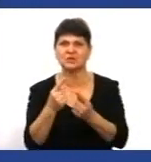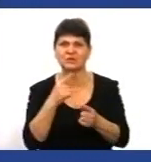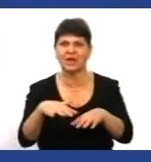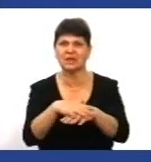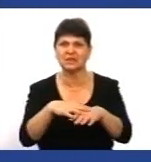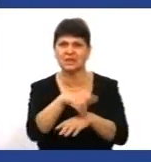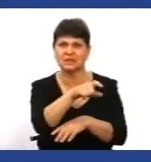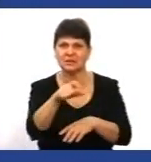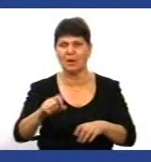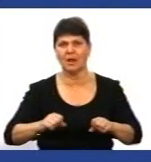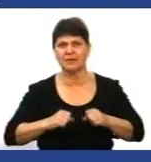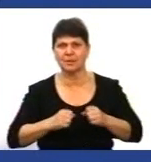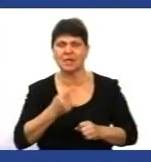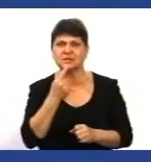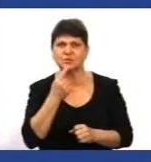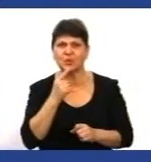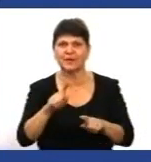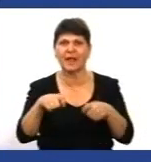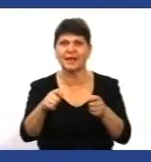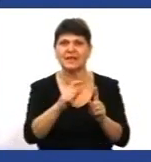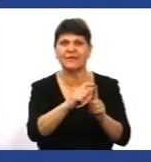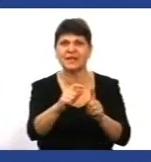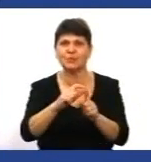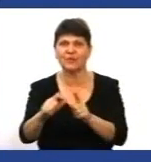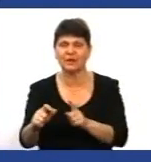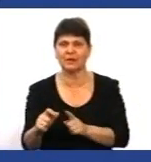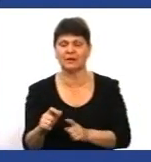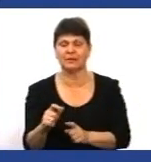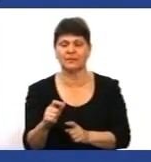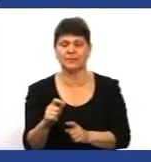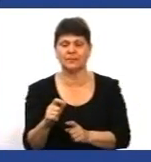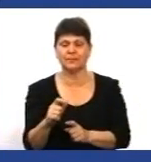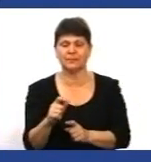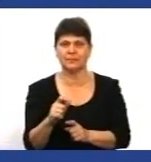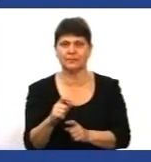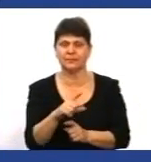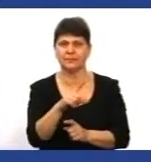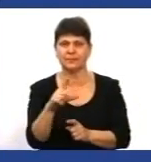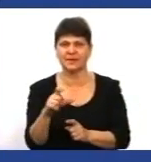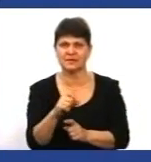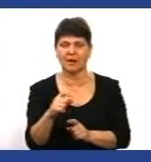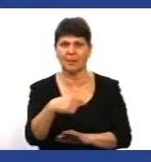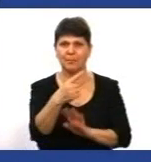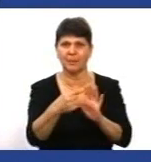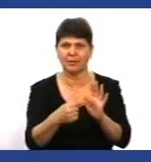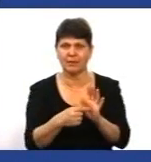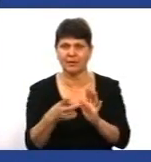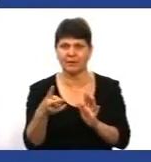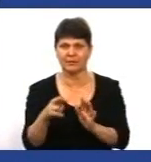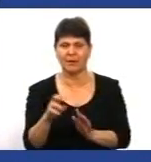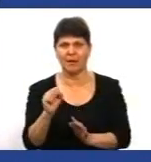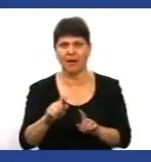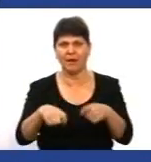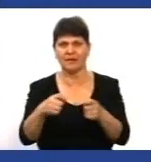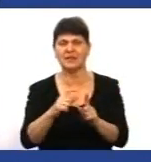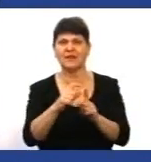спробувати дати відповіді за залогідь підготовлені питання, а дати відповідь на ті